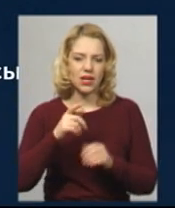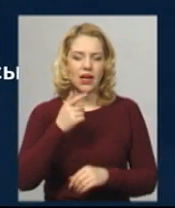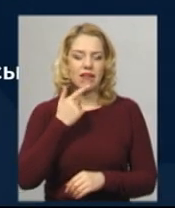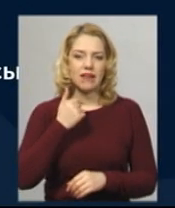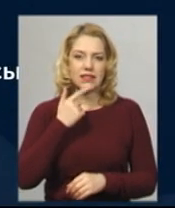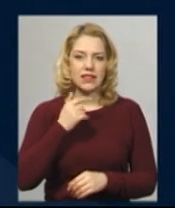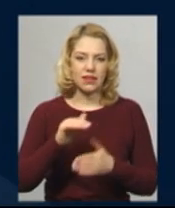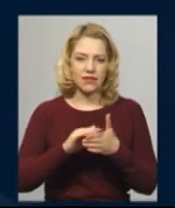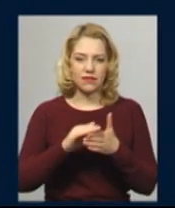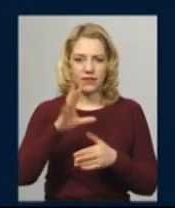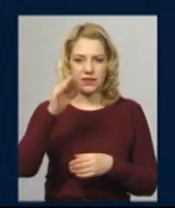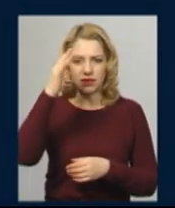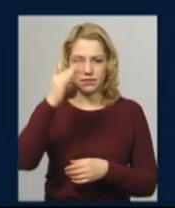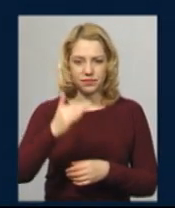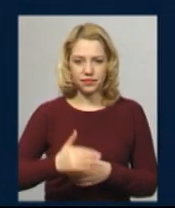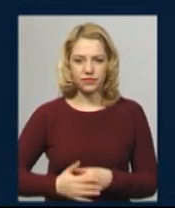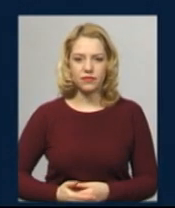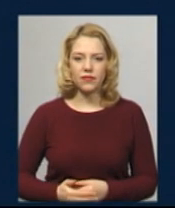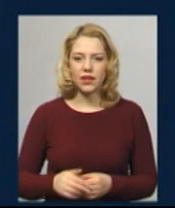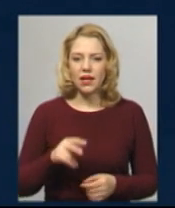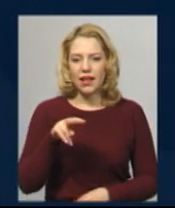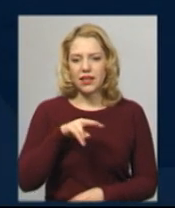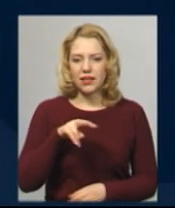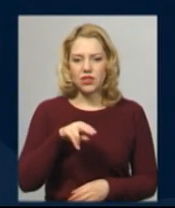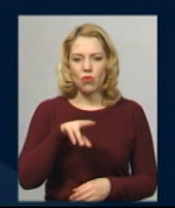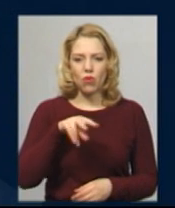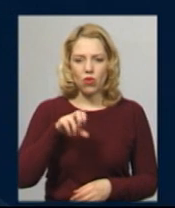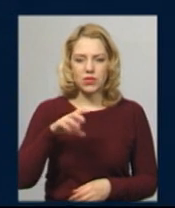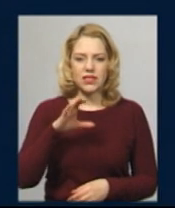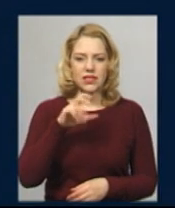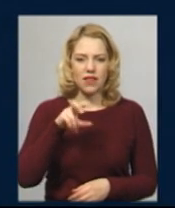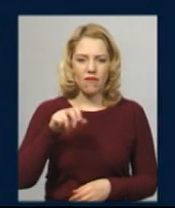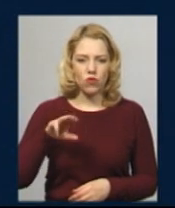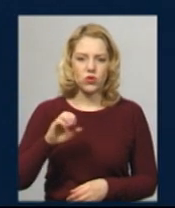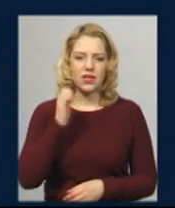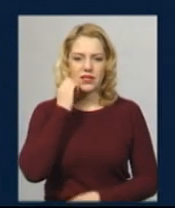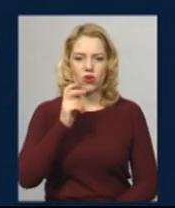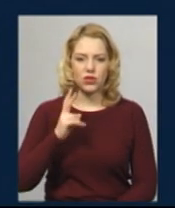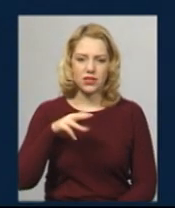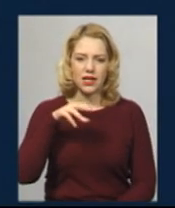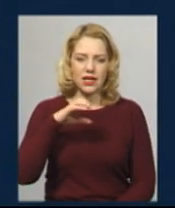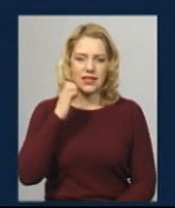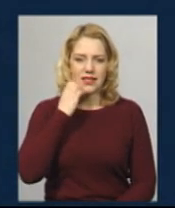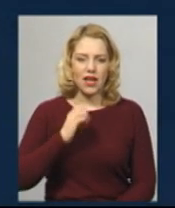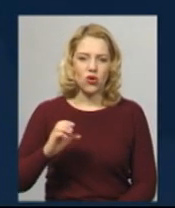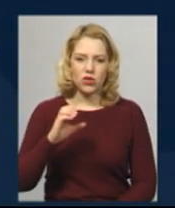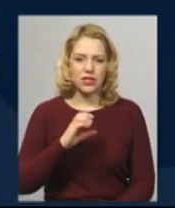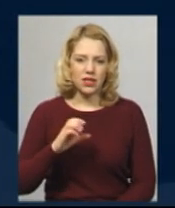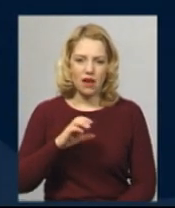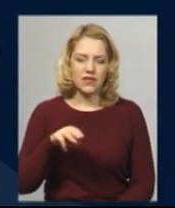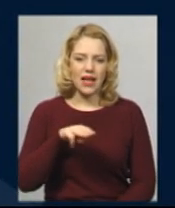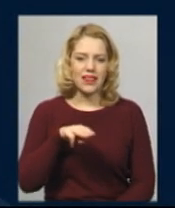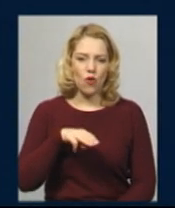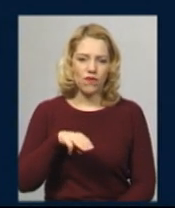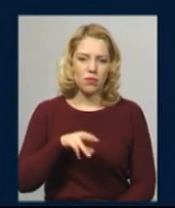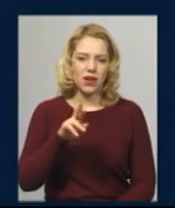Ярослав Купчик-Дунаєвецьку, Іван Федорчук-Ізяславську, Анатолій Бернашевський-Кам'янець-Подільську, Василь Кравчук